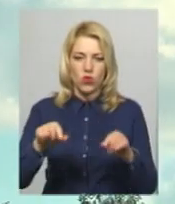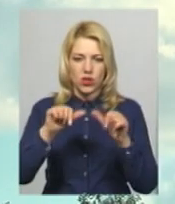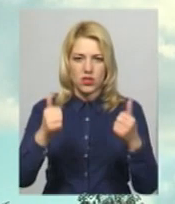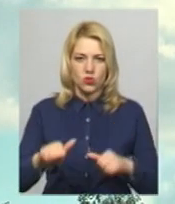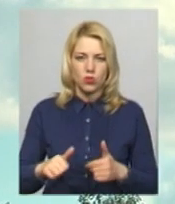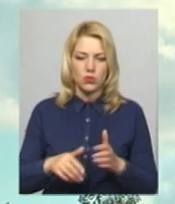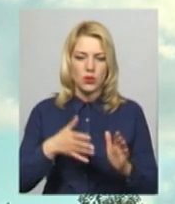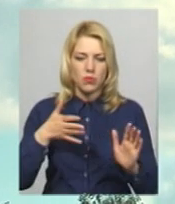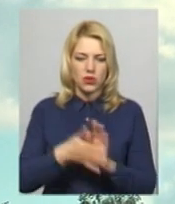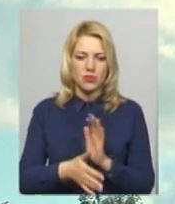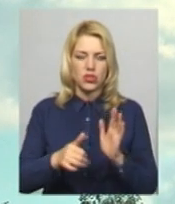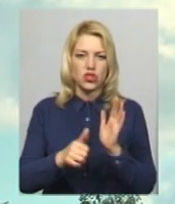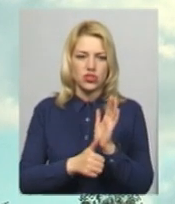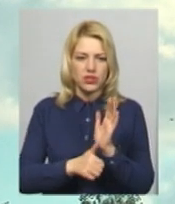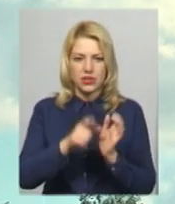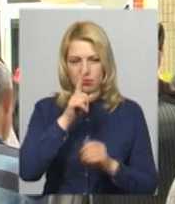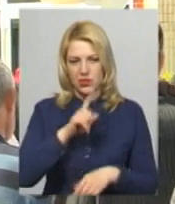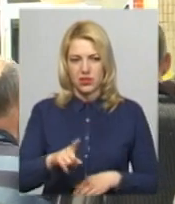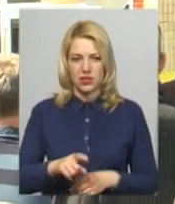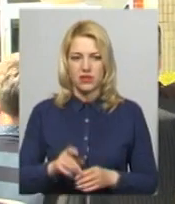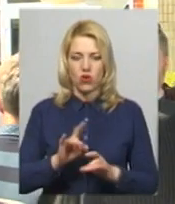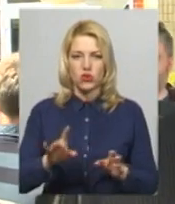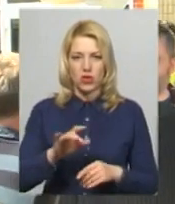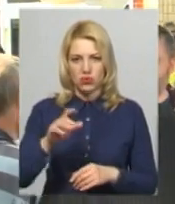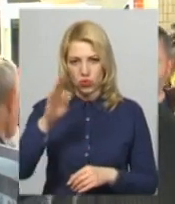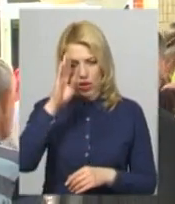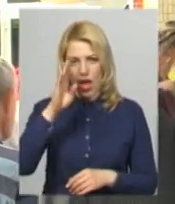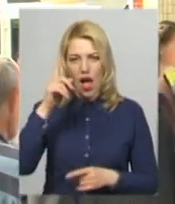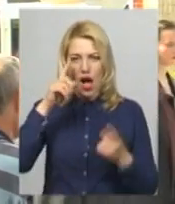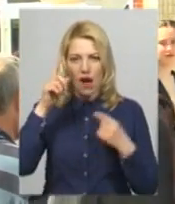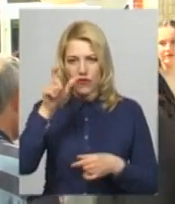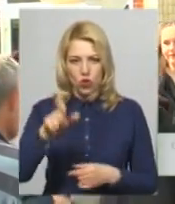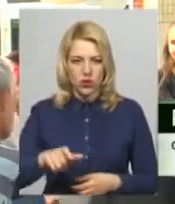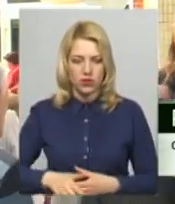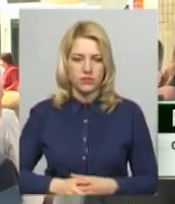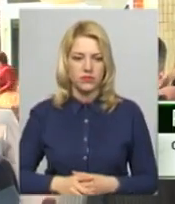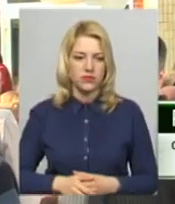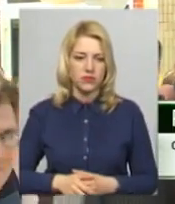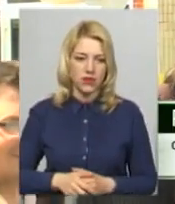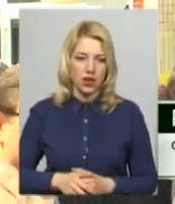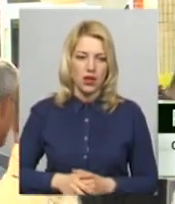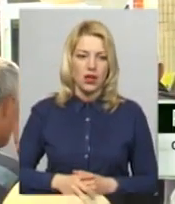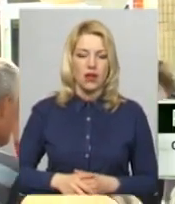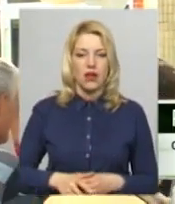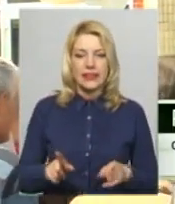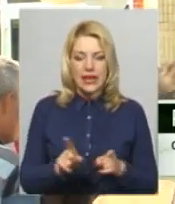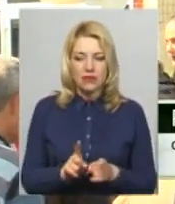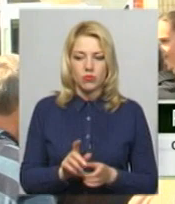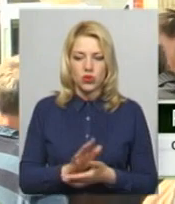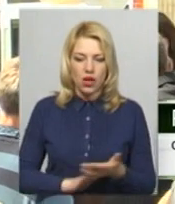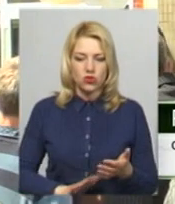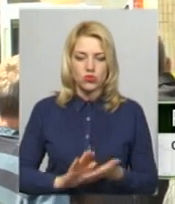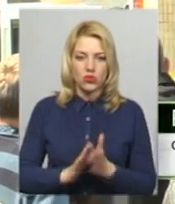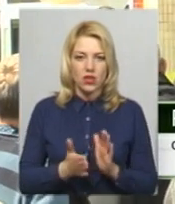автор, львівський скульптор Роман Кекта. Десь так по-дальшому склалося, що